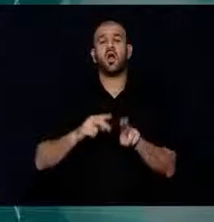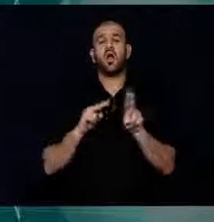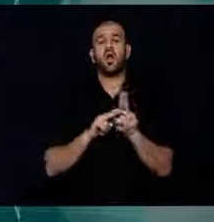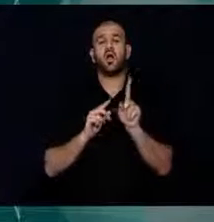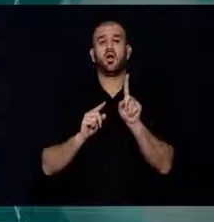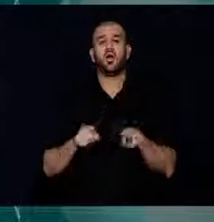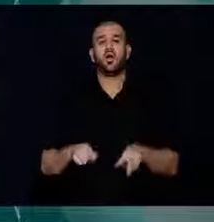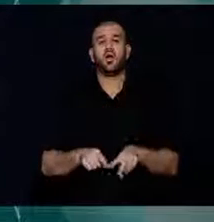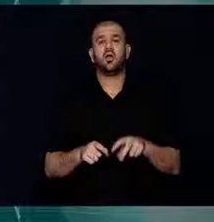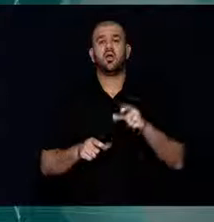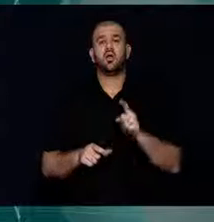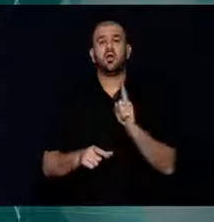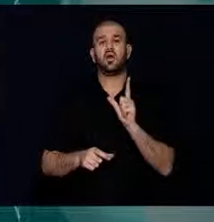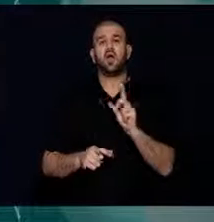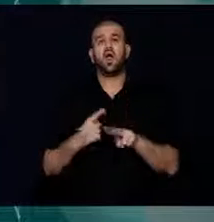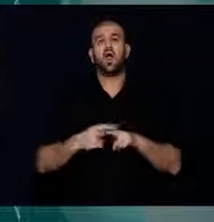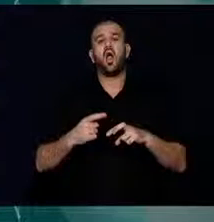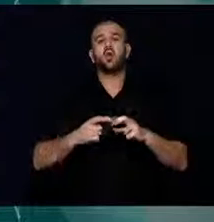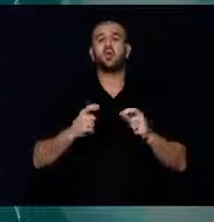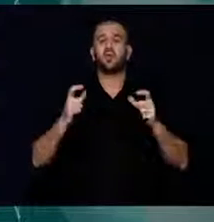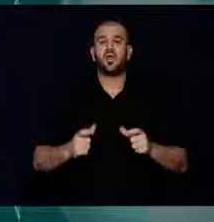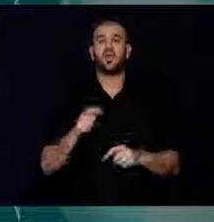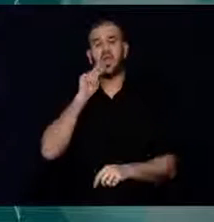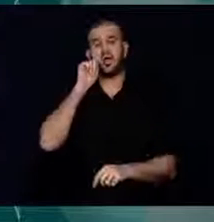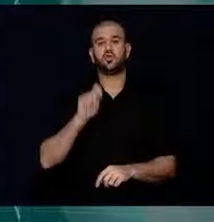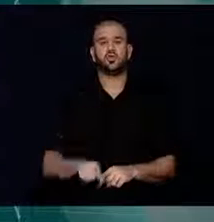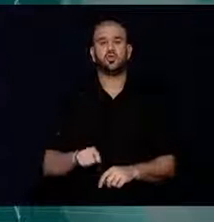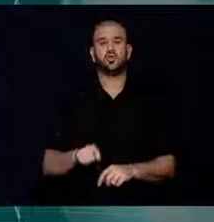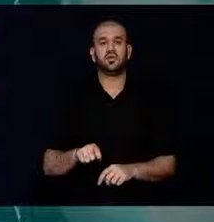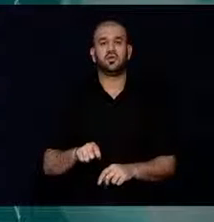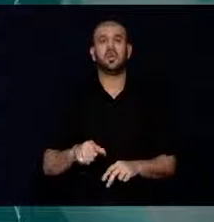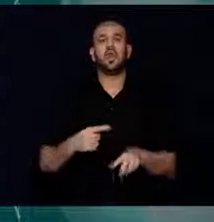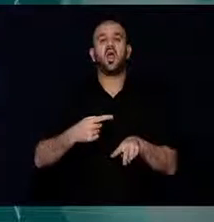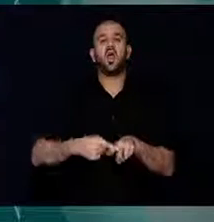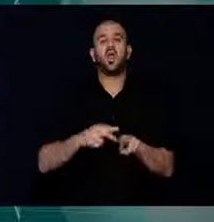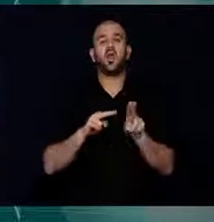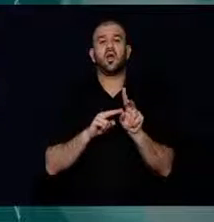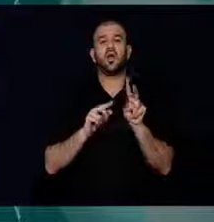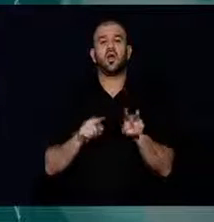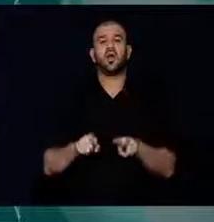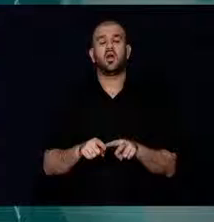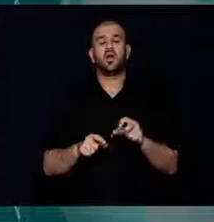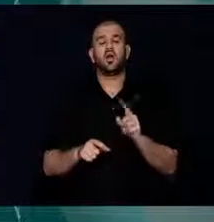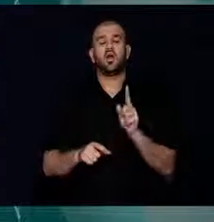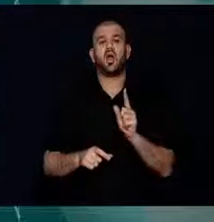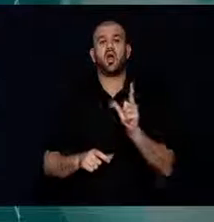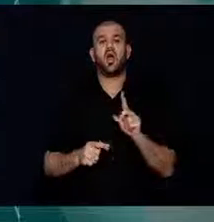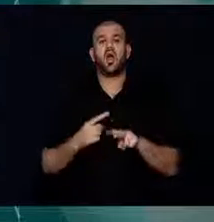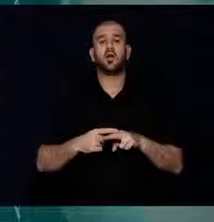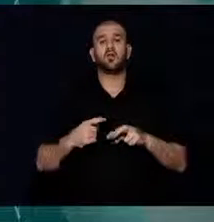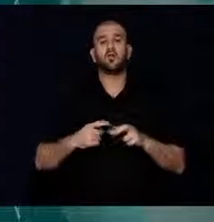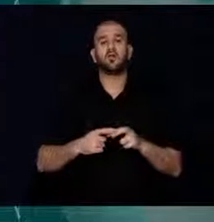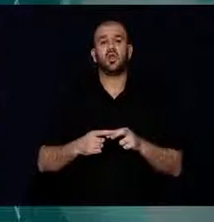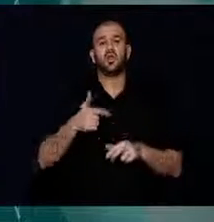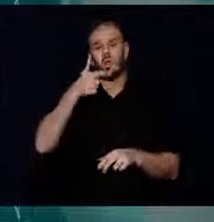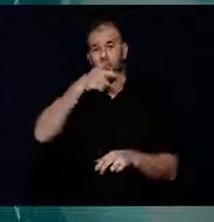Akıncılarda 20 Şubat saat 03 sıralarında, Mustafa Parıldak